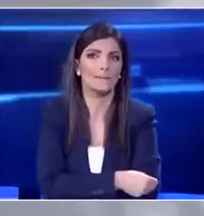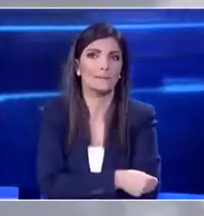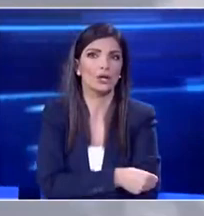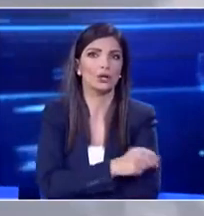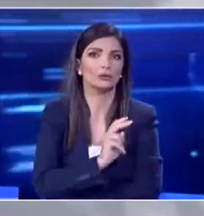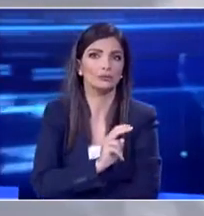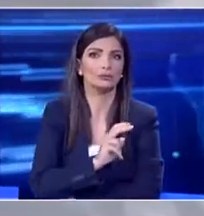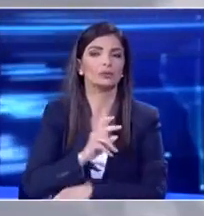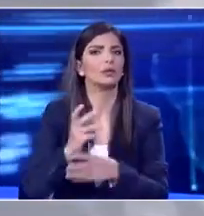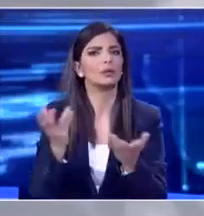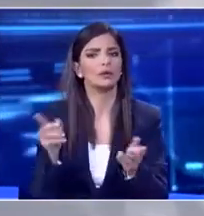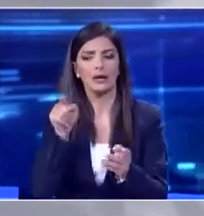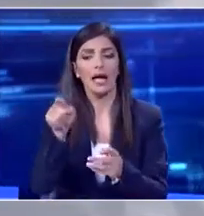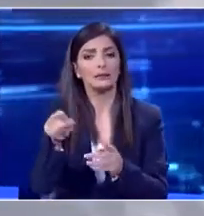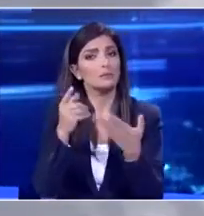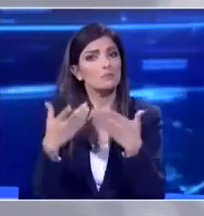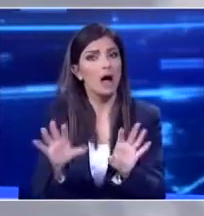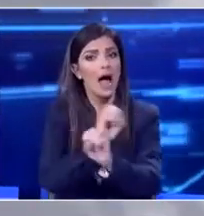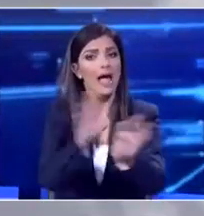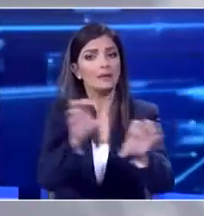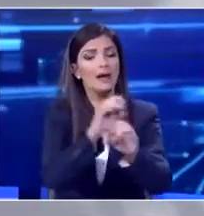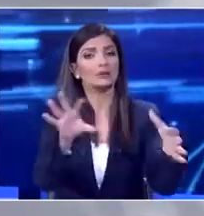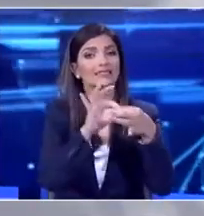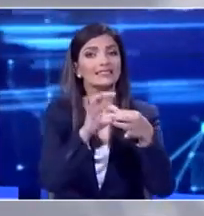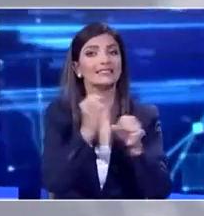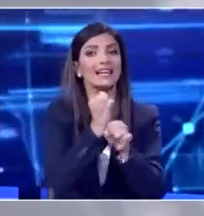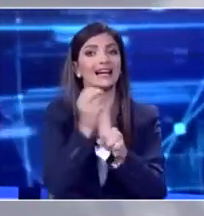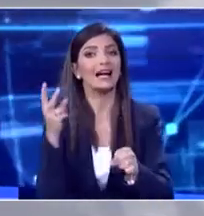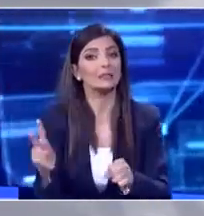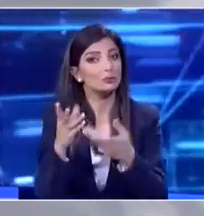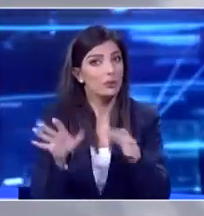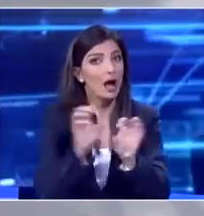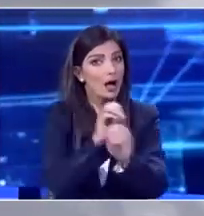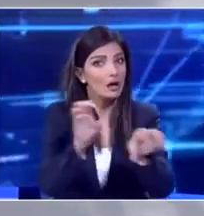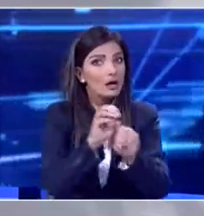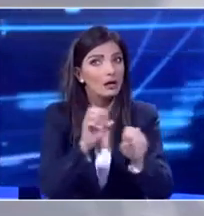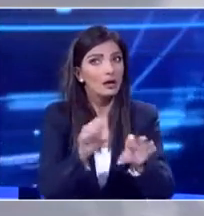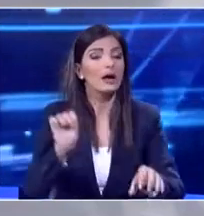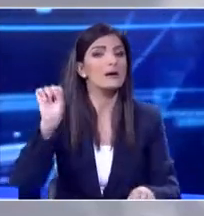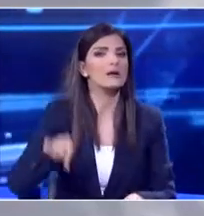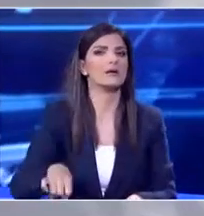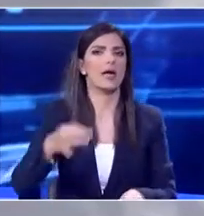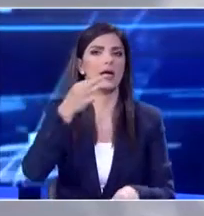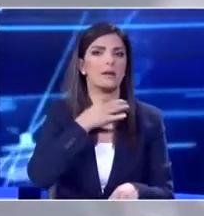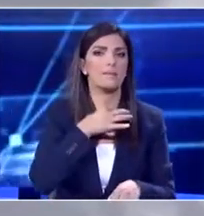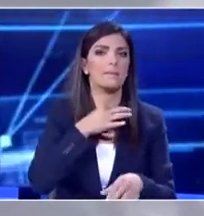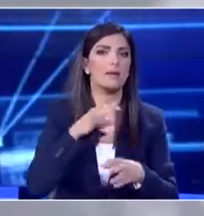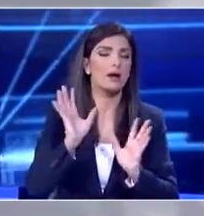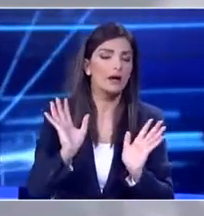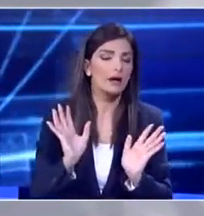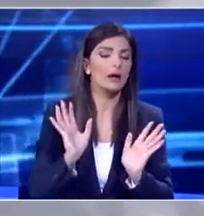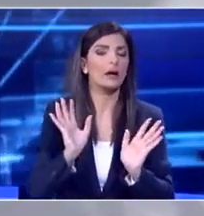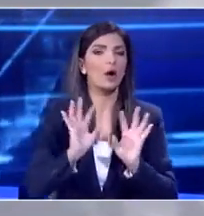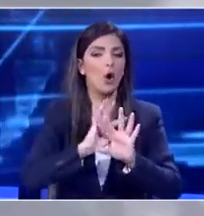οι συνάδευτοί του ήδη Είναι ενημερή Αυτή τη στιγμή αυτό γίνεται Αντιλαμβάνεστε ότι πριν μισήνων έχουν βγει τα αποτελέσματα Ενημερώθηκαν